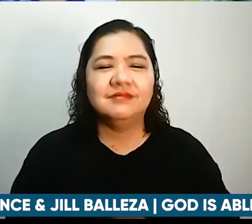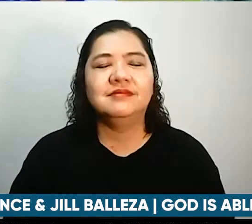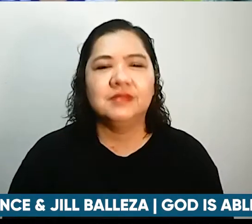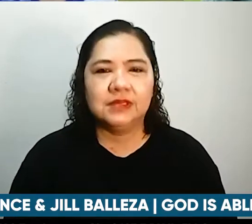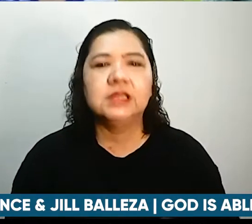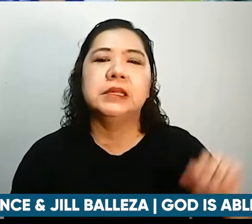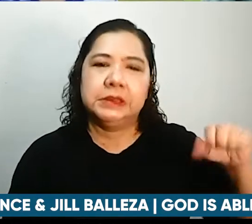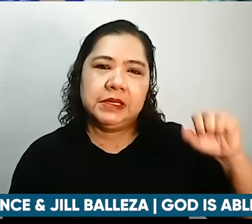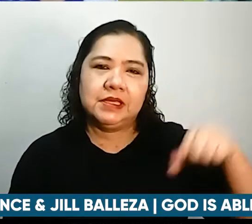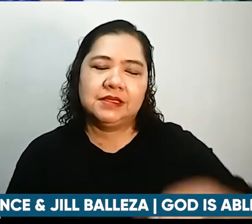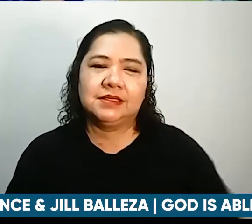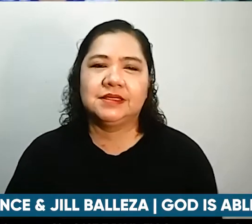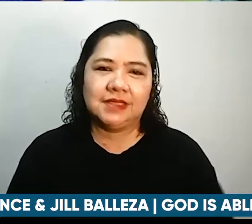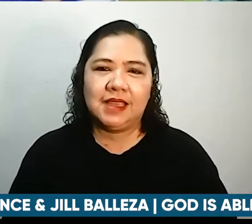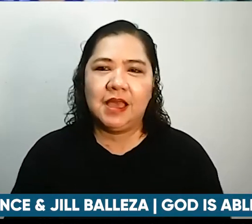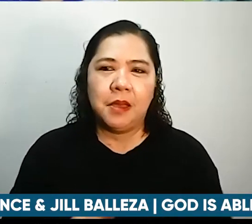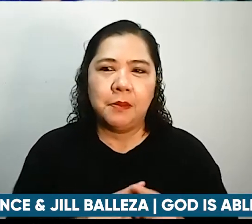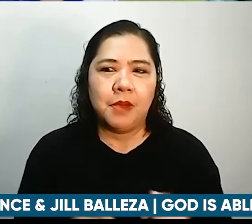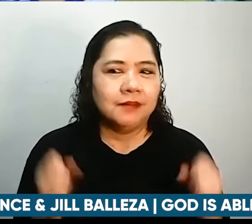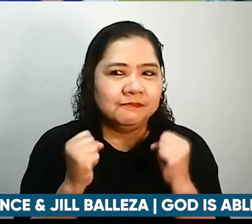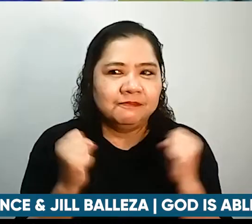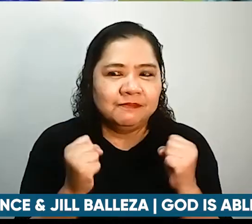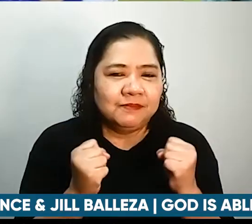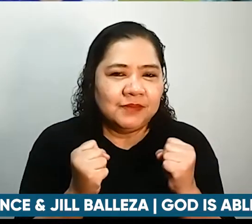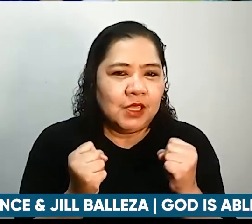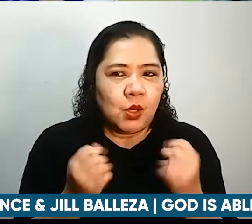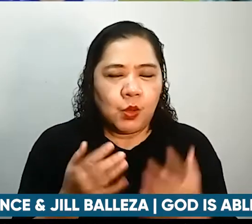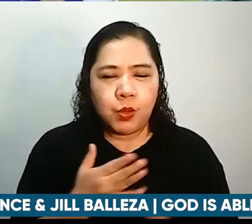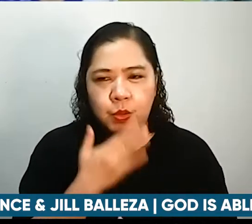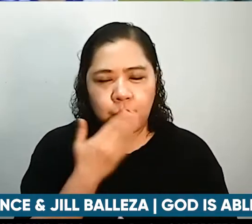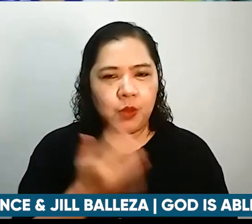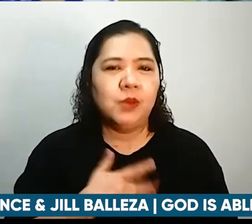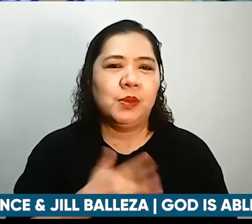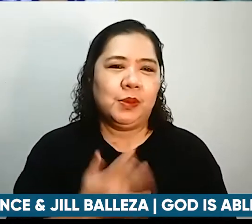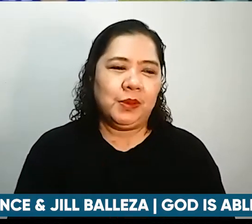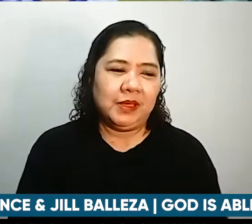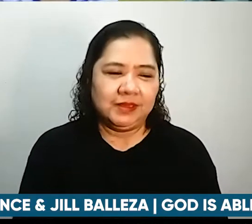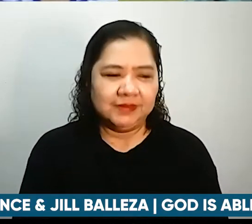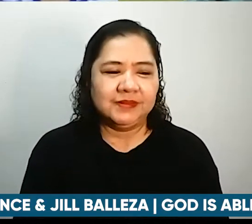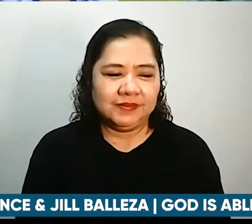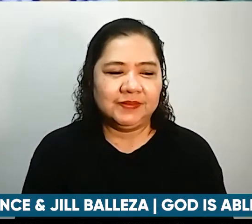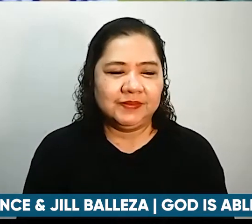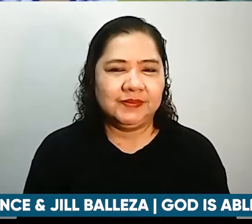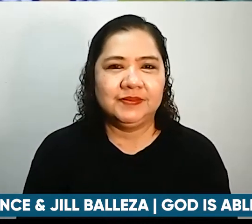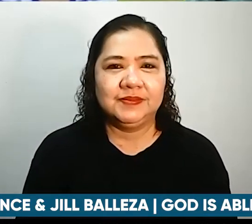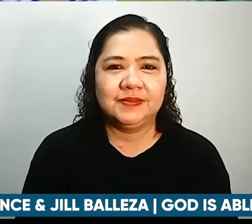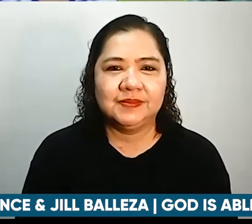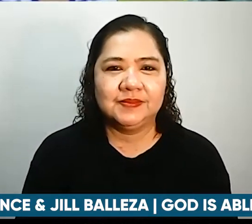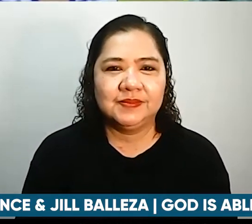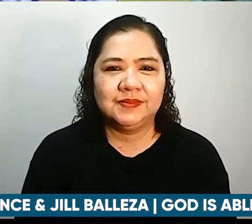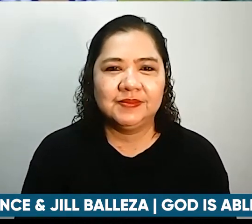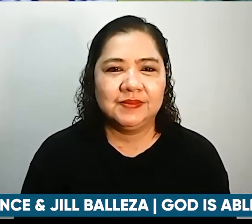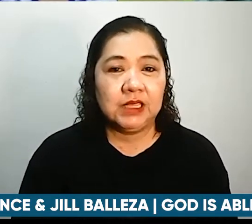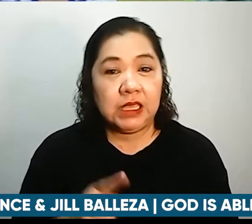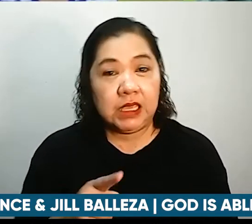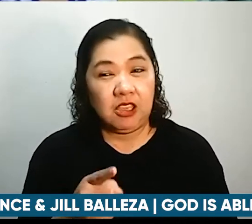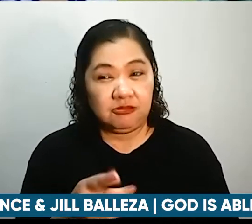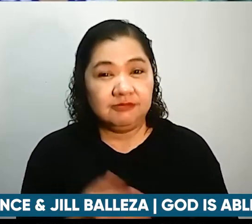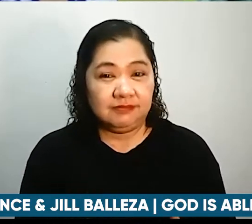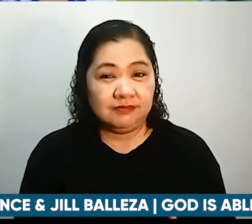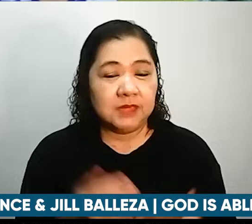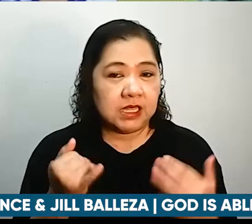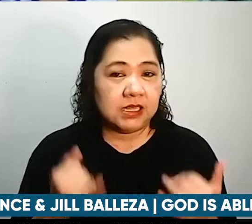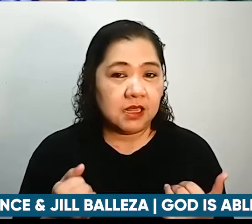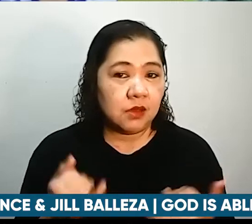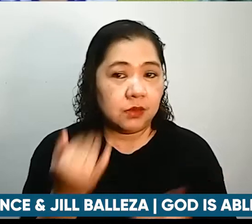po pero masarap. Malamig ang panahon. Yes, amen. At balita po, kayo po ay nasa Batangas. Ano po